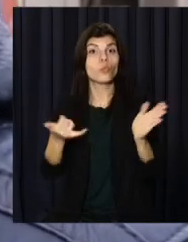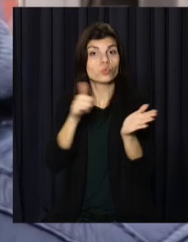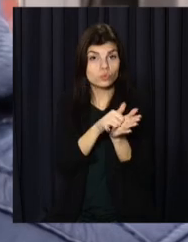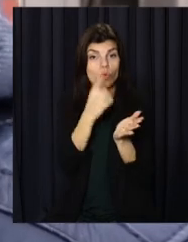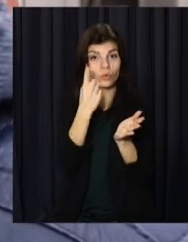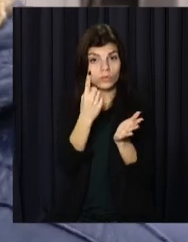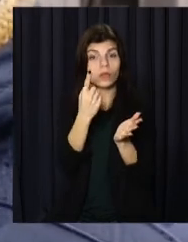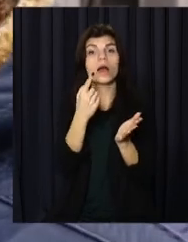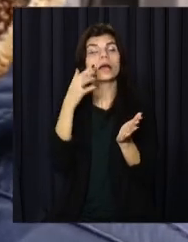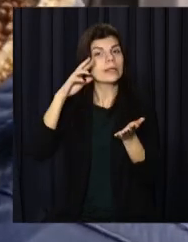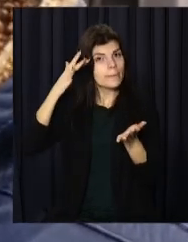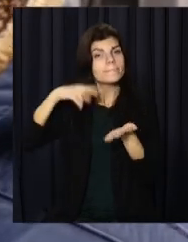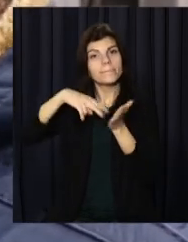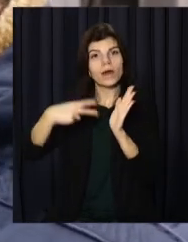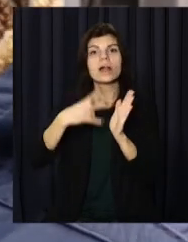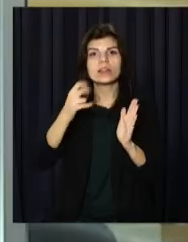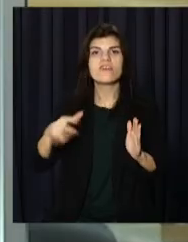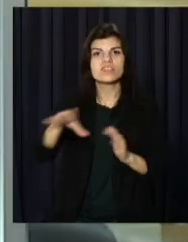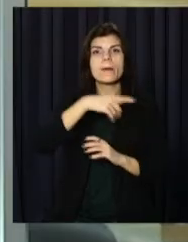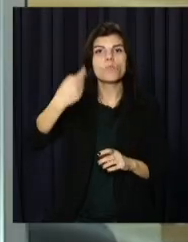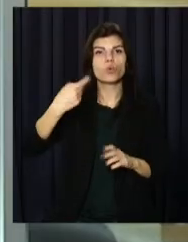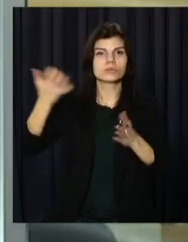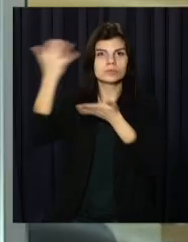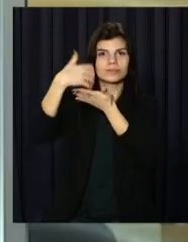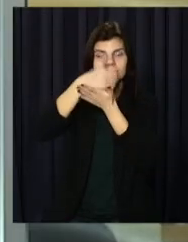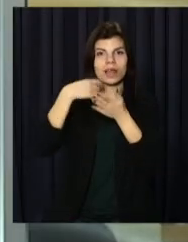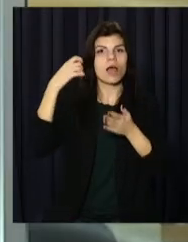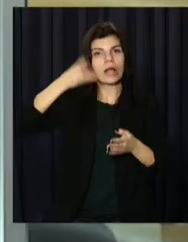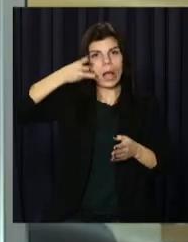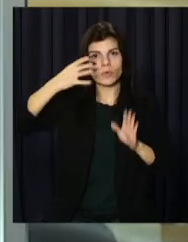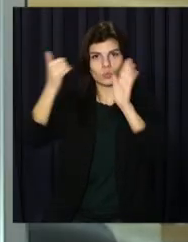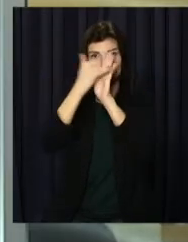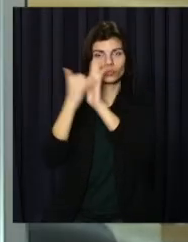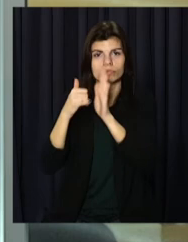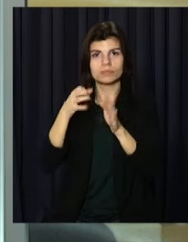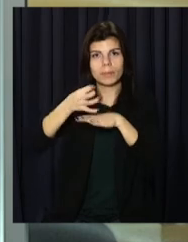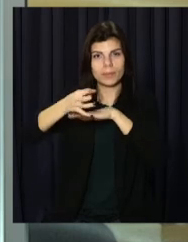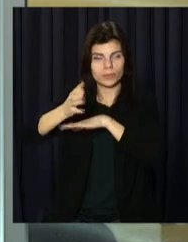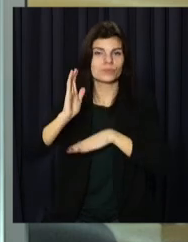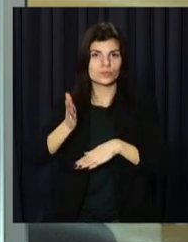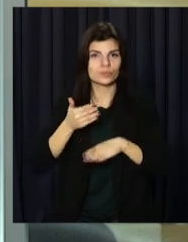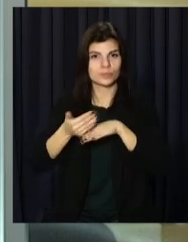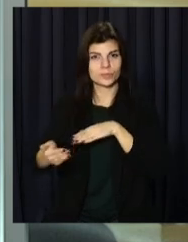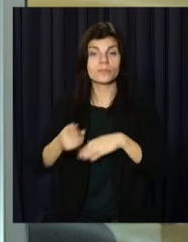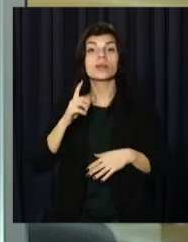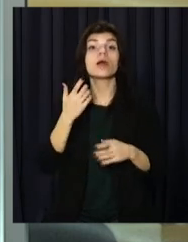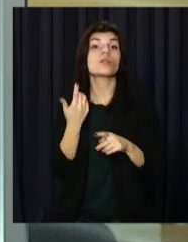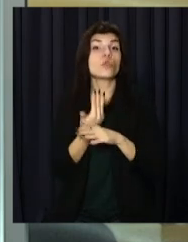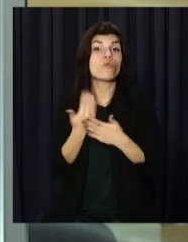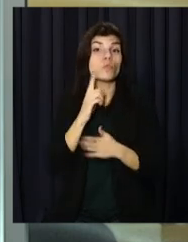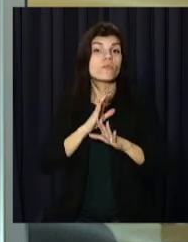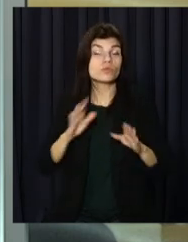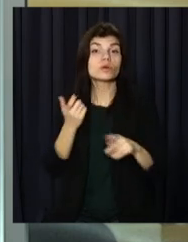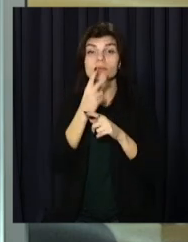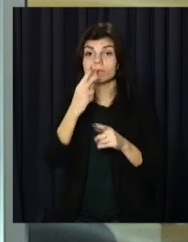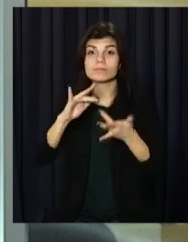встановка камер на всі мусоровози. На цьому в мене все. Більше читайте на нашому сайті opentv.media.